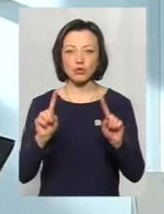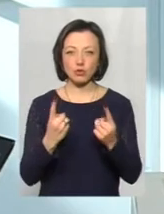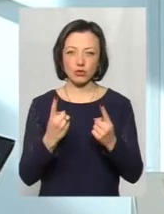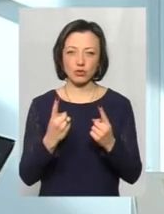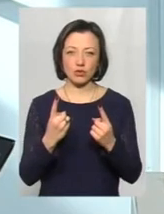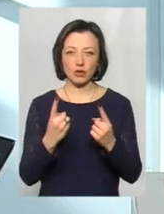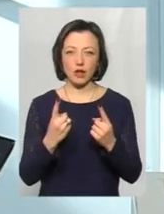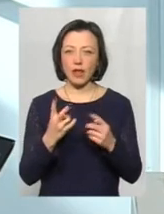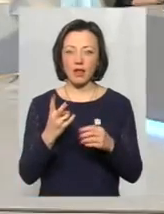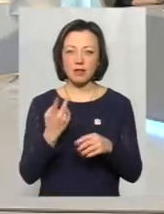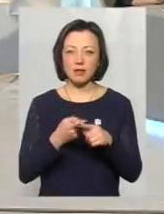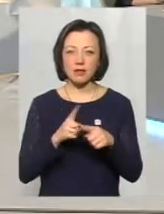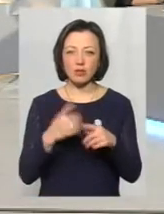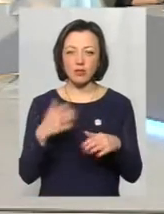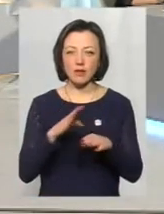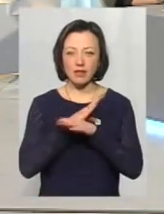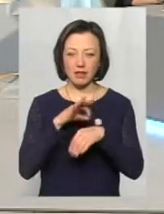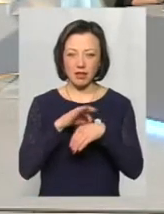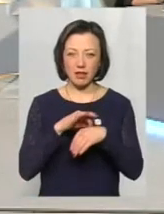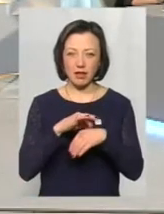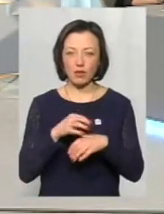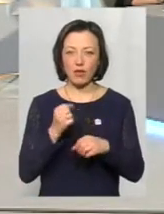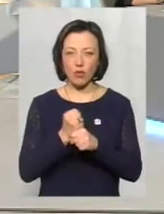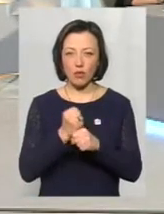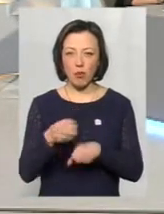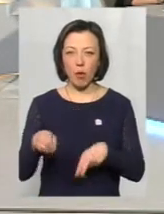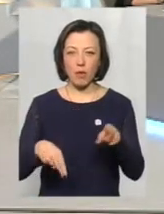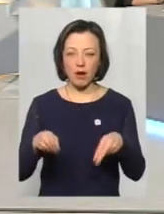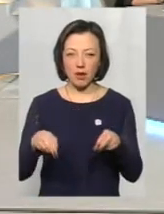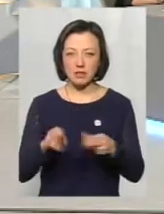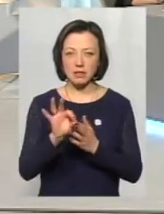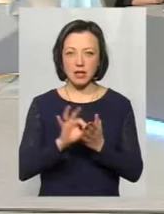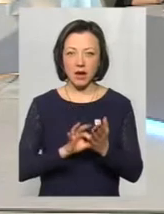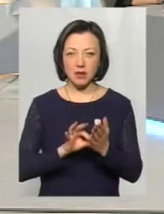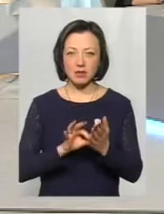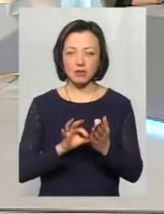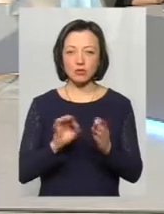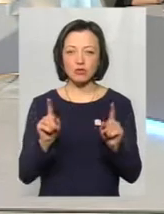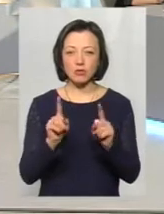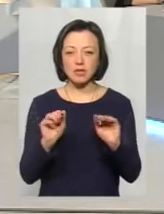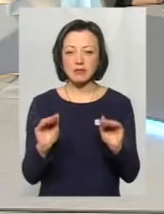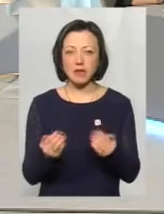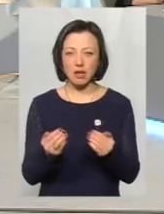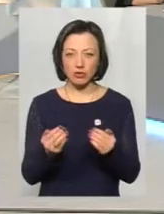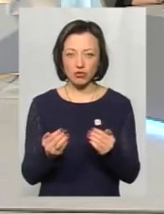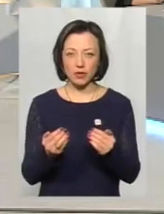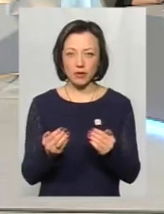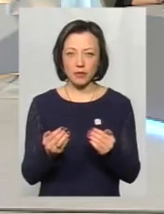некроз. Це вже ми в таких випадках робимо операції, зразу некротомії, для того, щоб зменшити